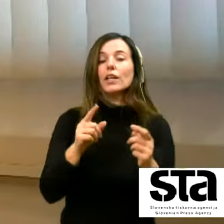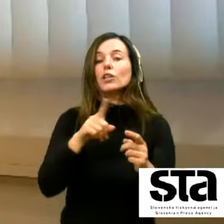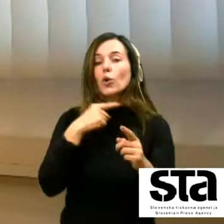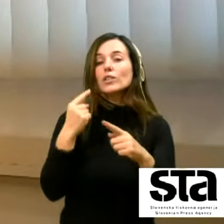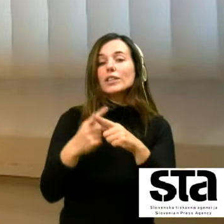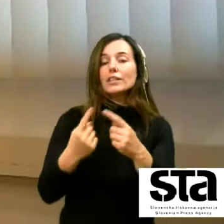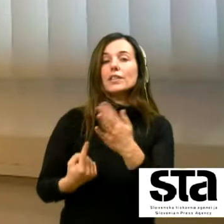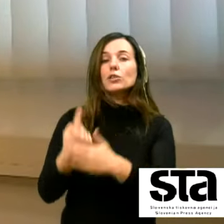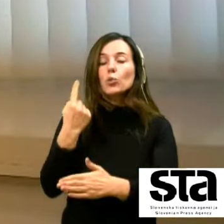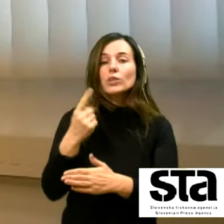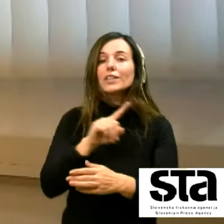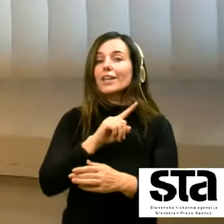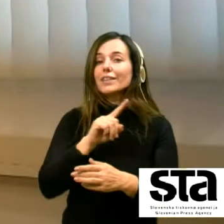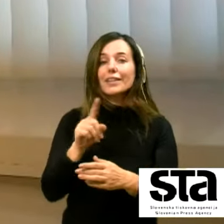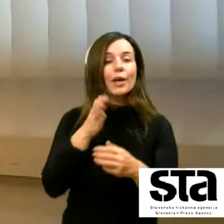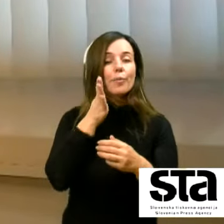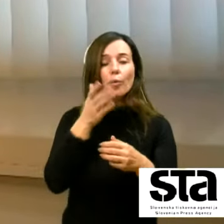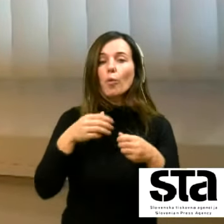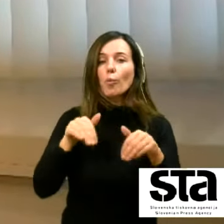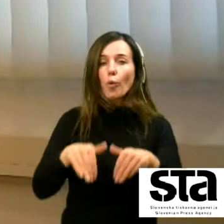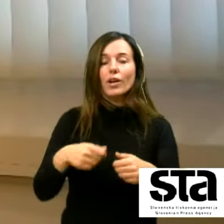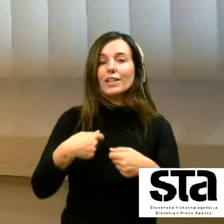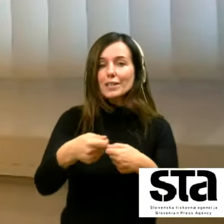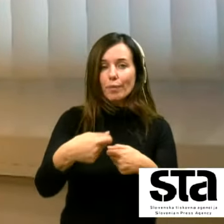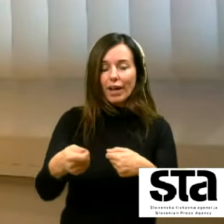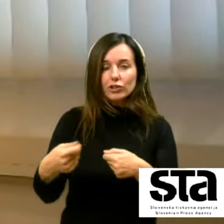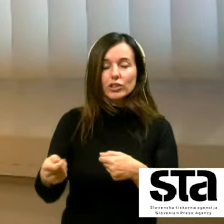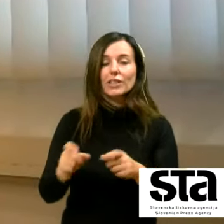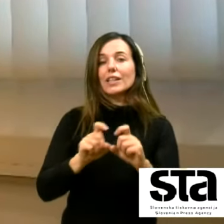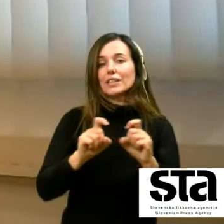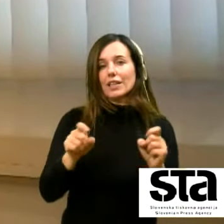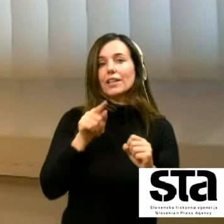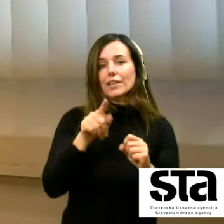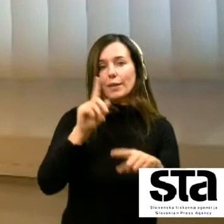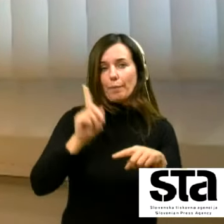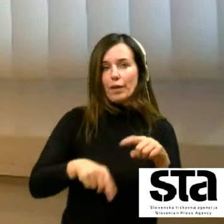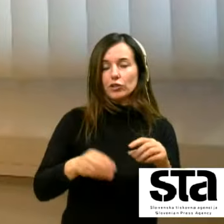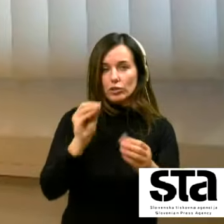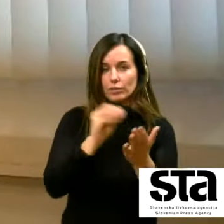ne bomo mogli ta izplačila za njih izvesti.